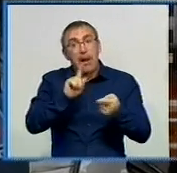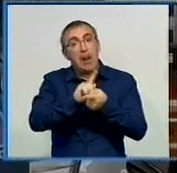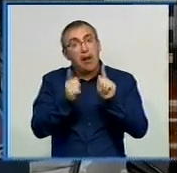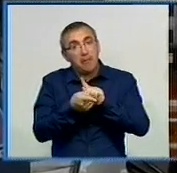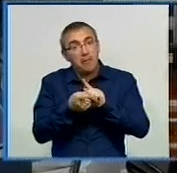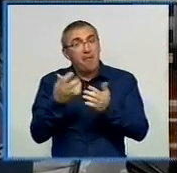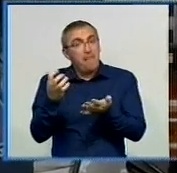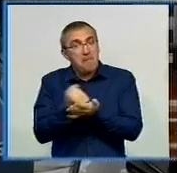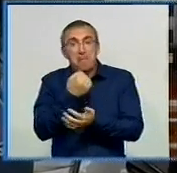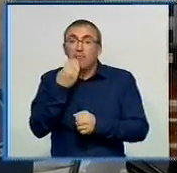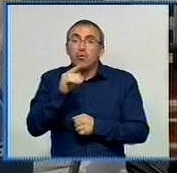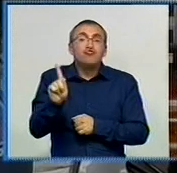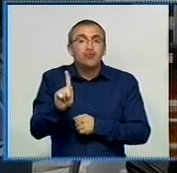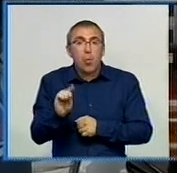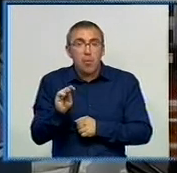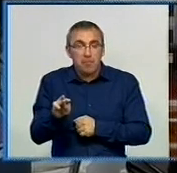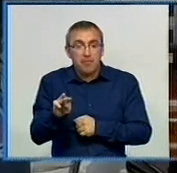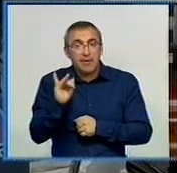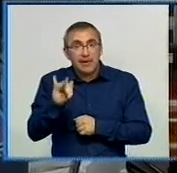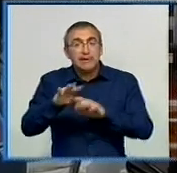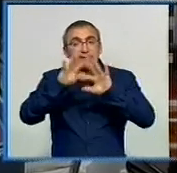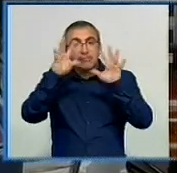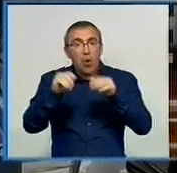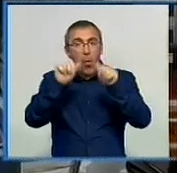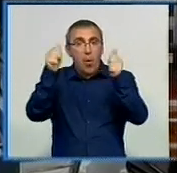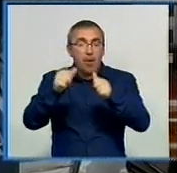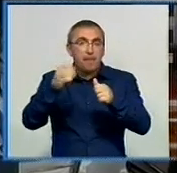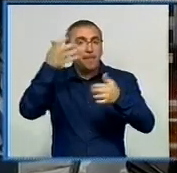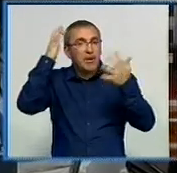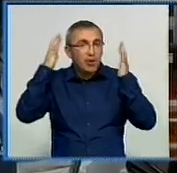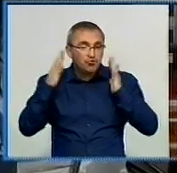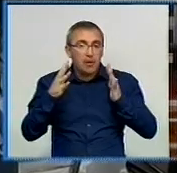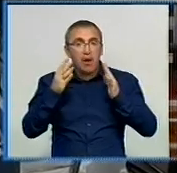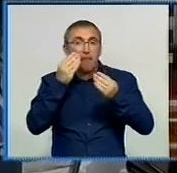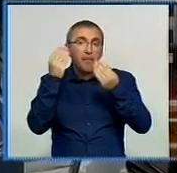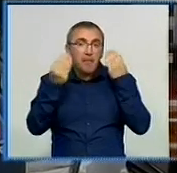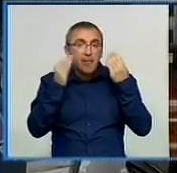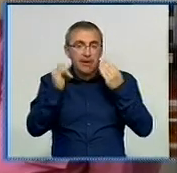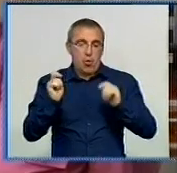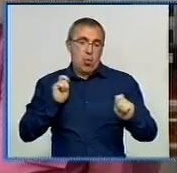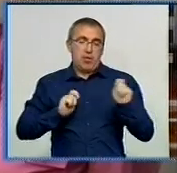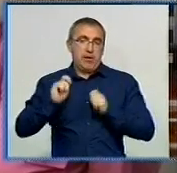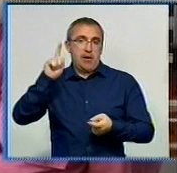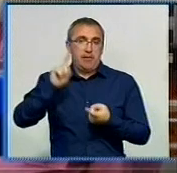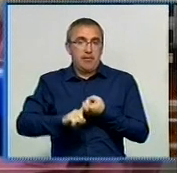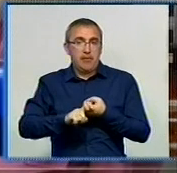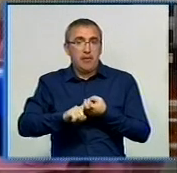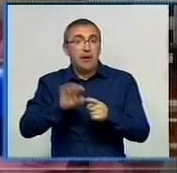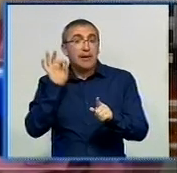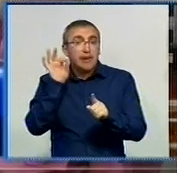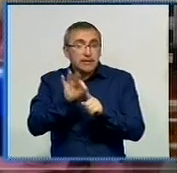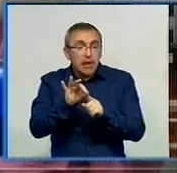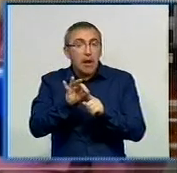преимущества в чому, і цілісність образа. Тобто робиться пріческа, макіяж і підбирається одежда. Основна цель – був